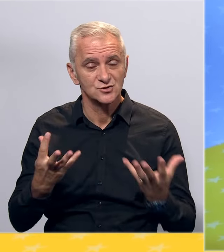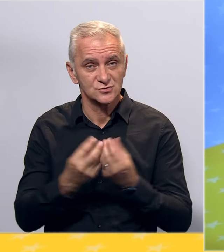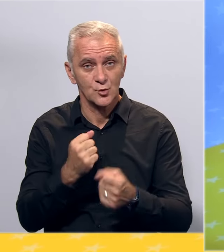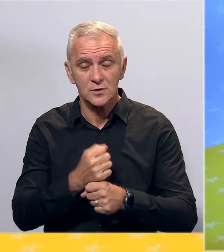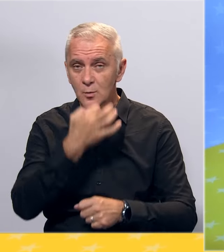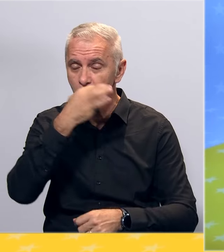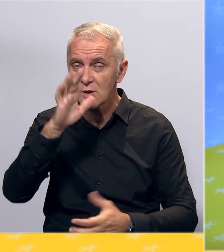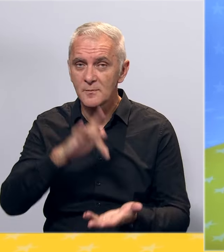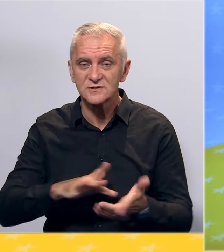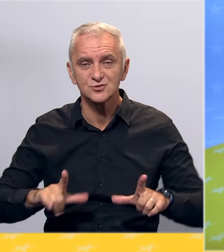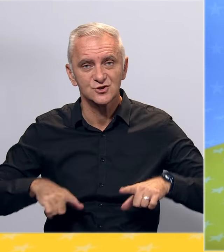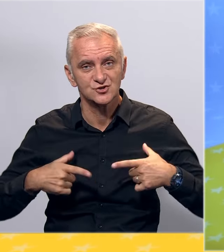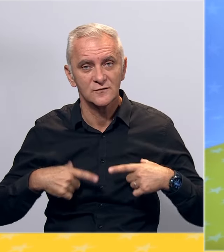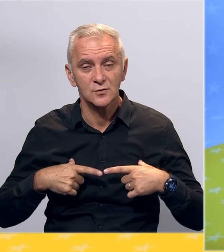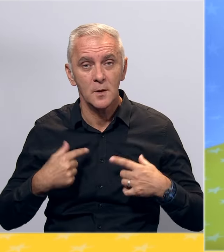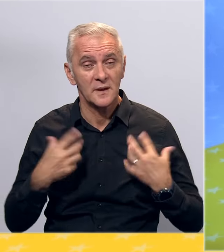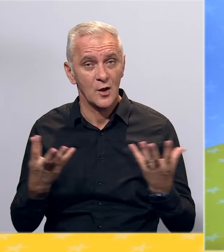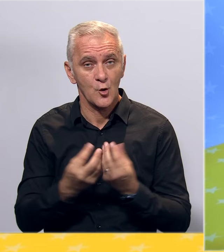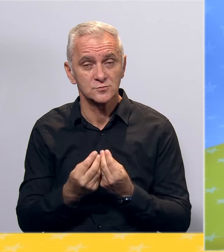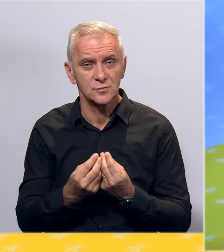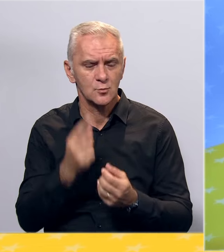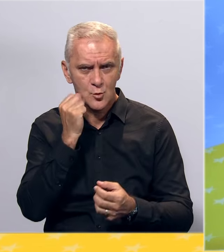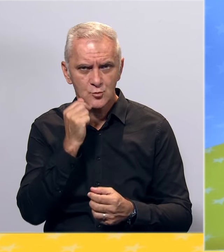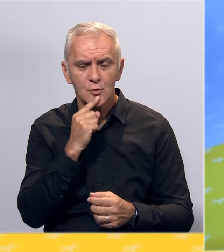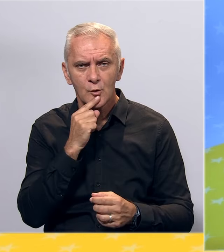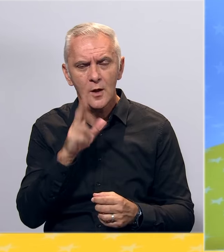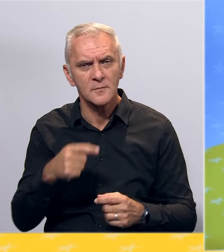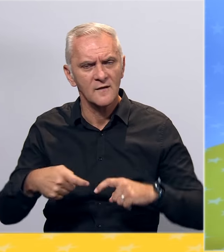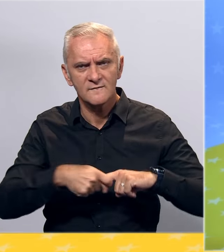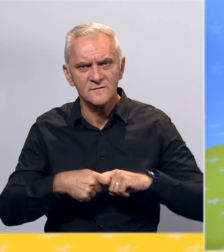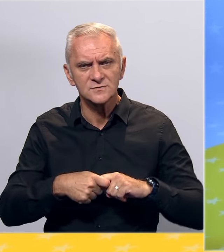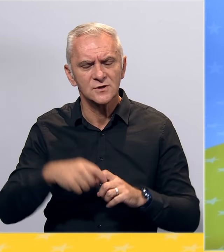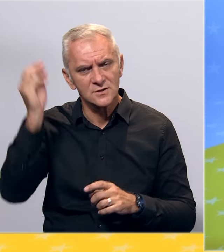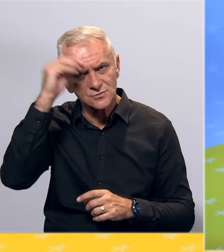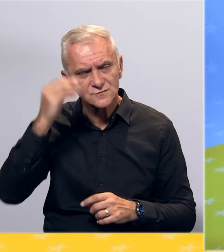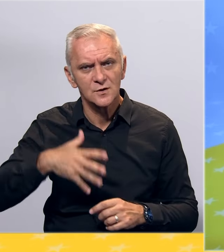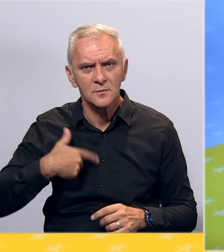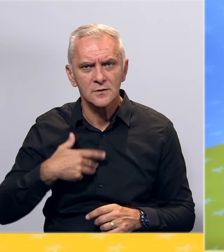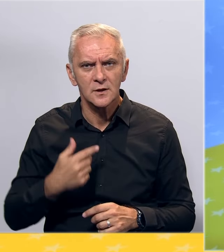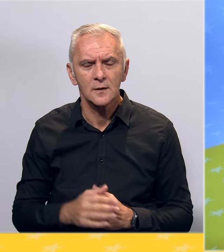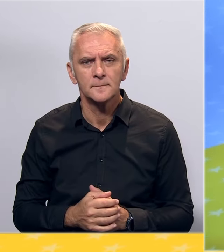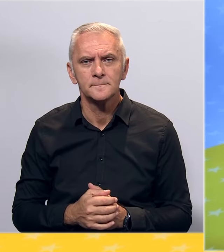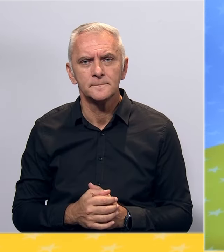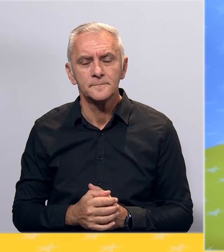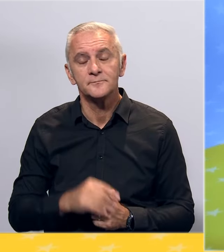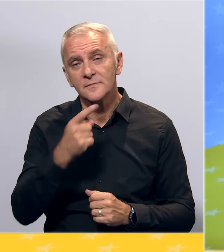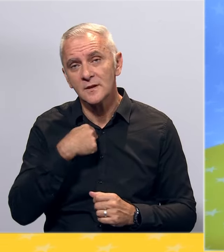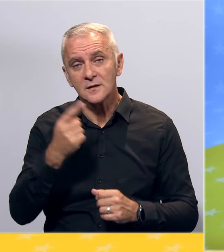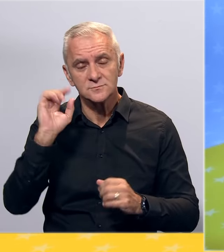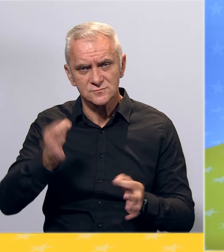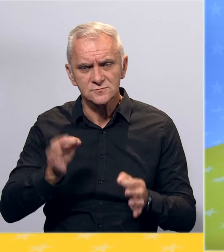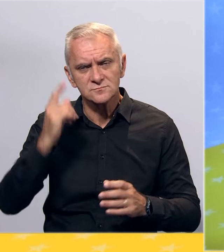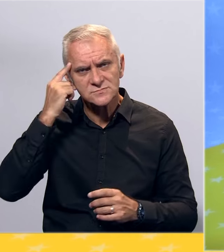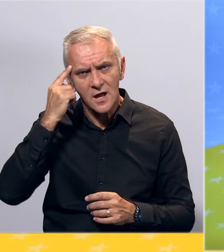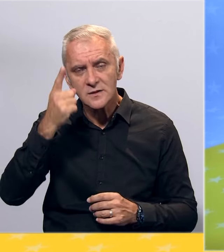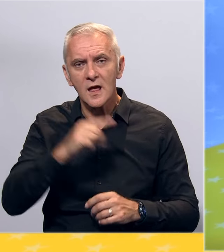učinimo boljim mjestom za život. Okupili smo tim koji spaja mladost, iskustvo ljude čistog obraza i bezprekorne biografije. Spremni da svoje znanje i